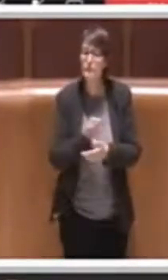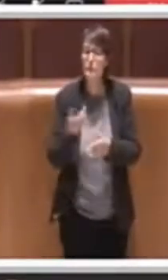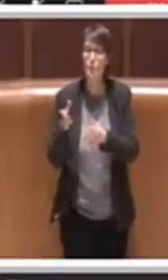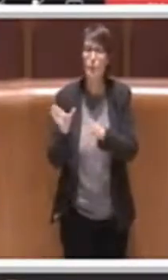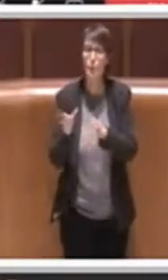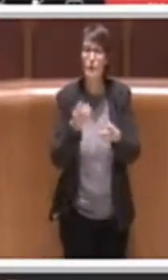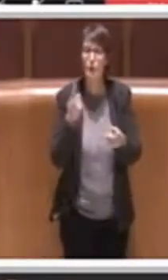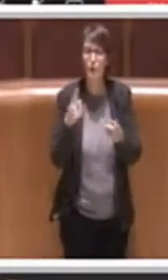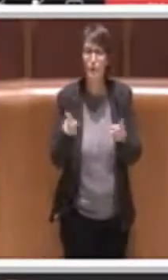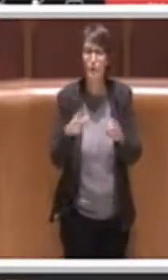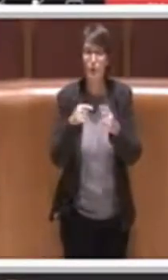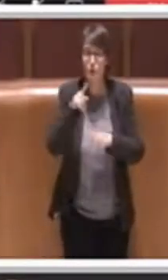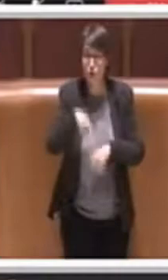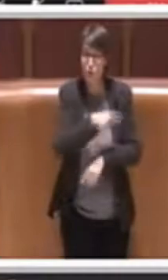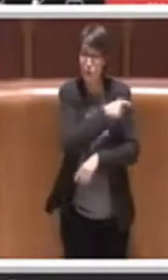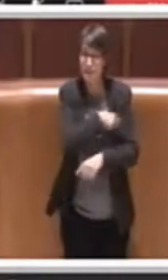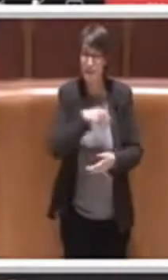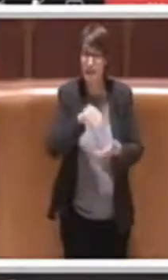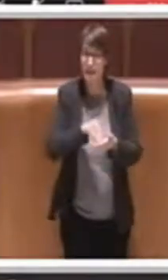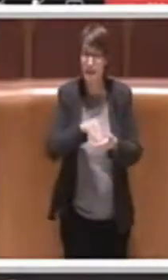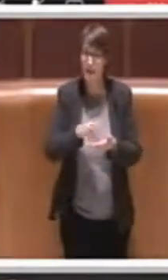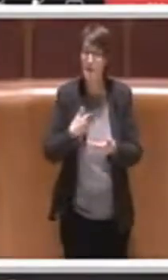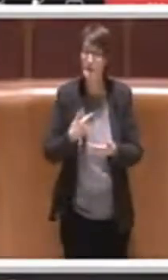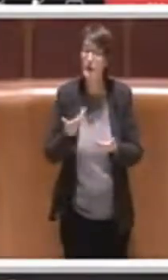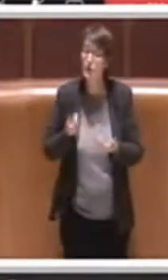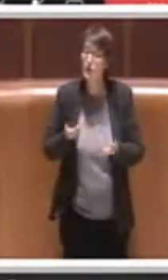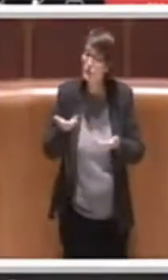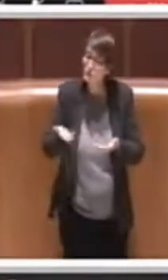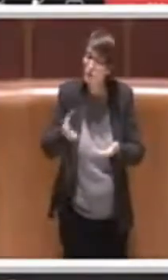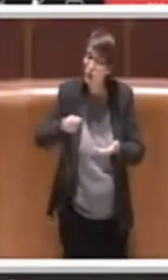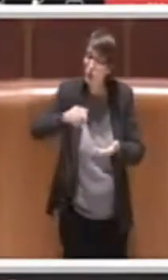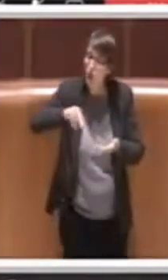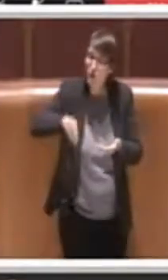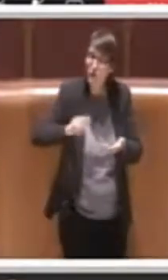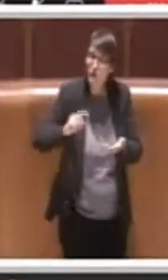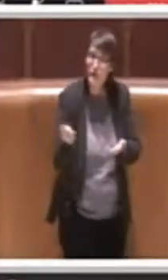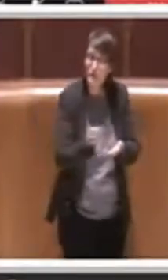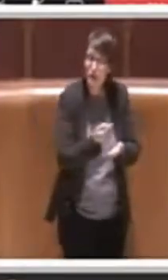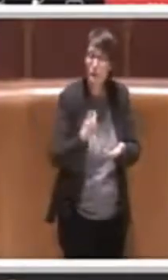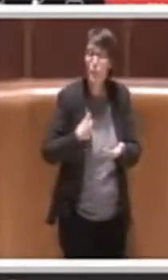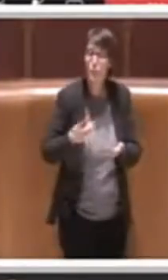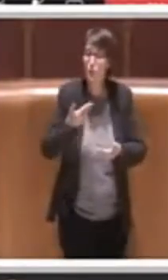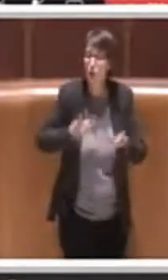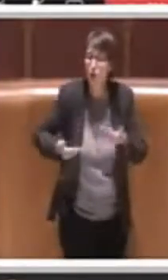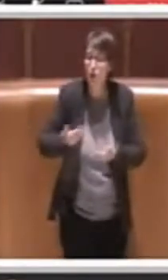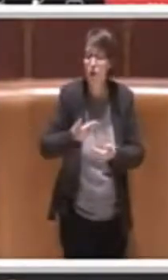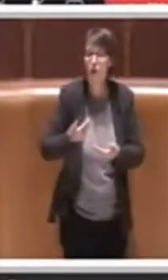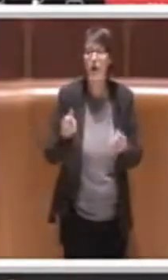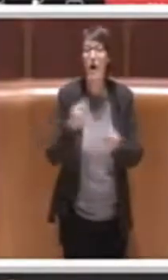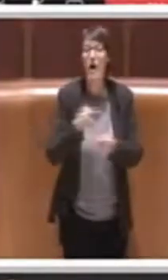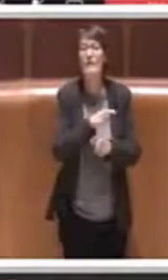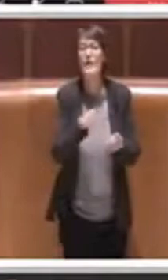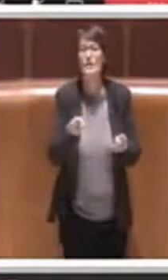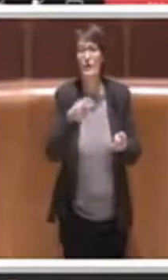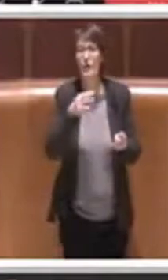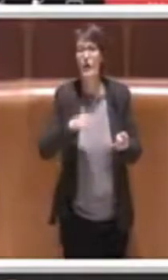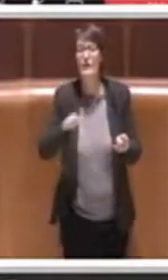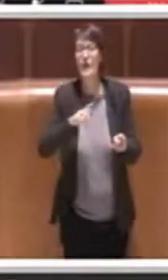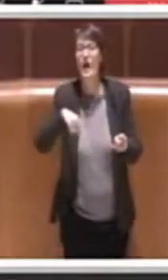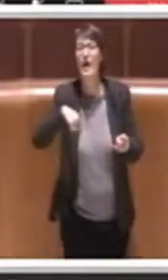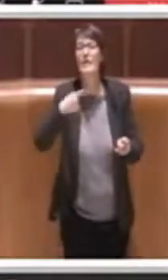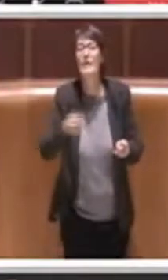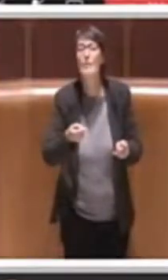eravamo tutti d'accordo. Poi però non lo avete fatto perché l'avete preso, avete modificato delle cose e avete fatto i vostri. Allora, questa